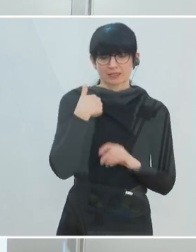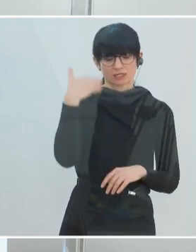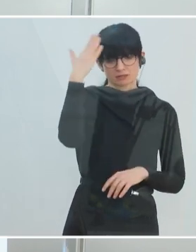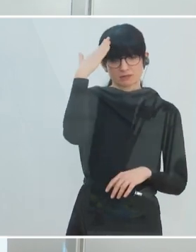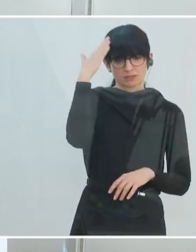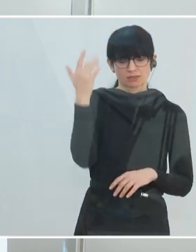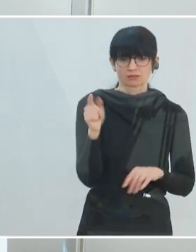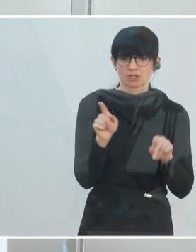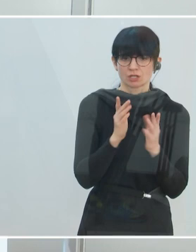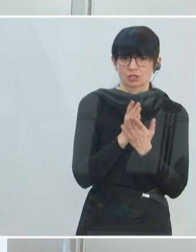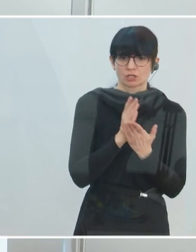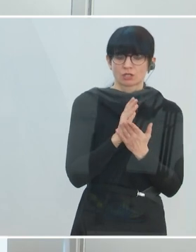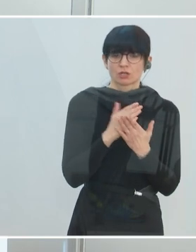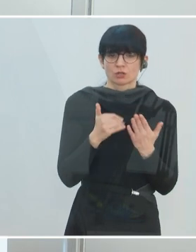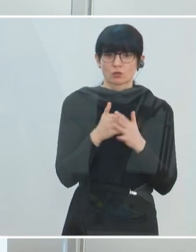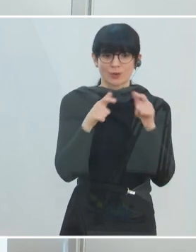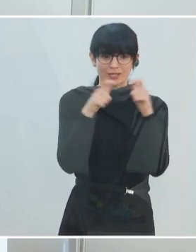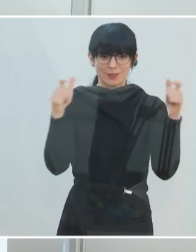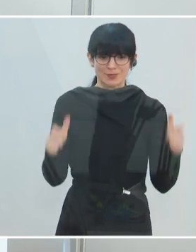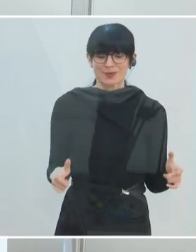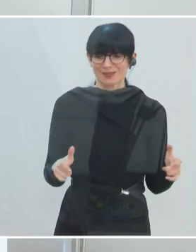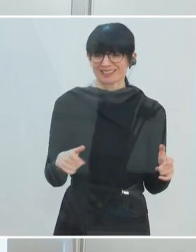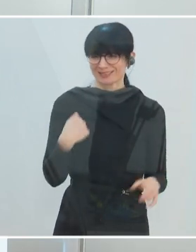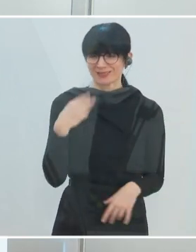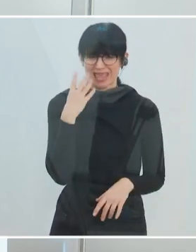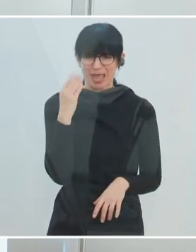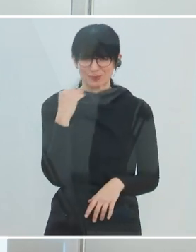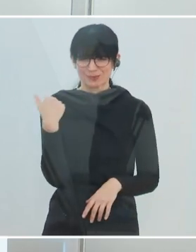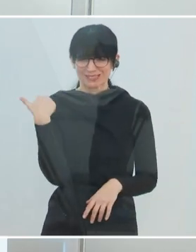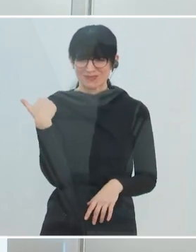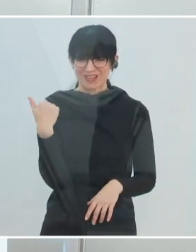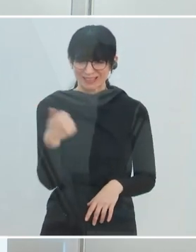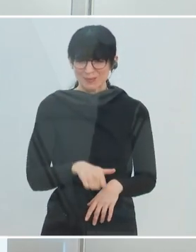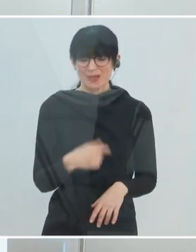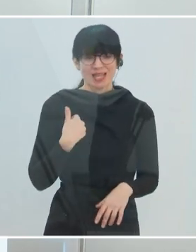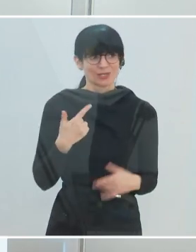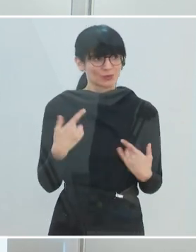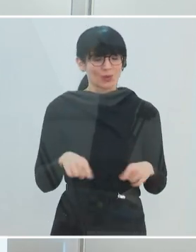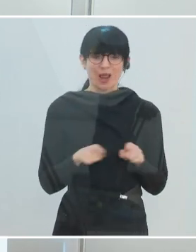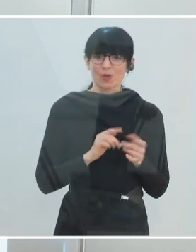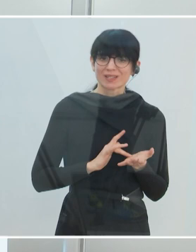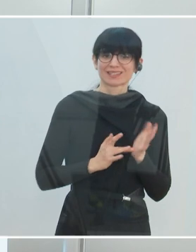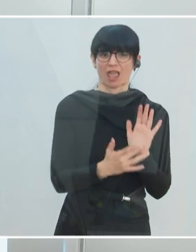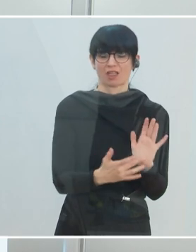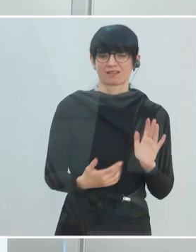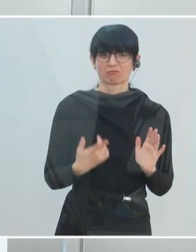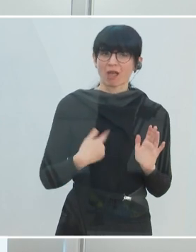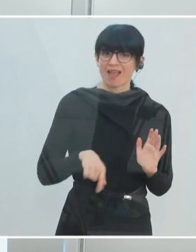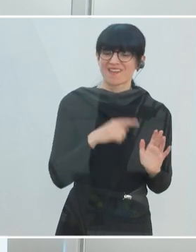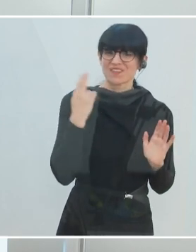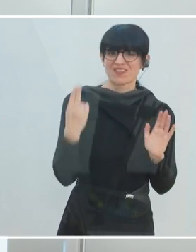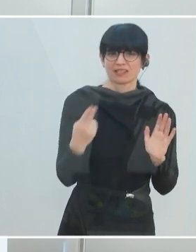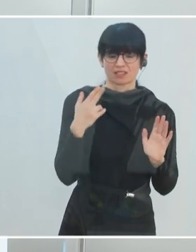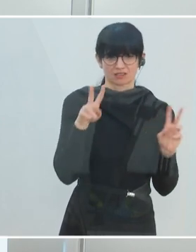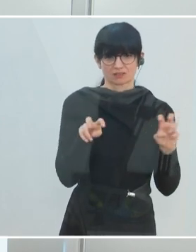symbolisiert ja das neue Gebäude auch, bei dem ich im Herbst dabei sein durfte und es auch sehr schätzen